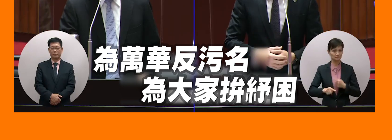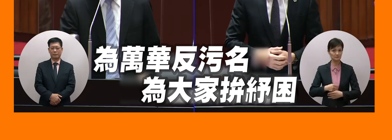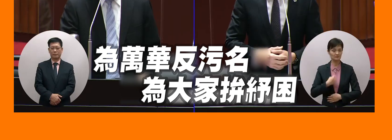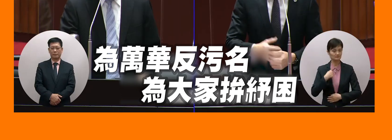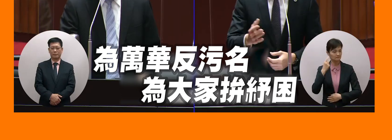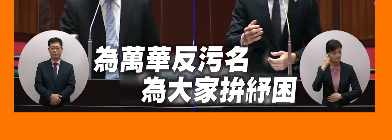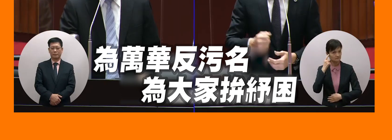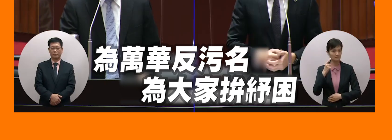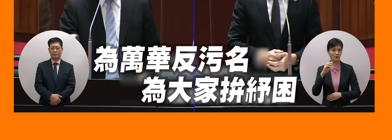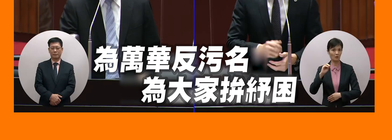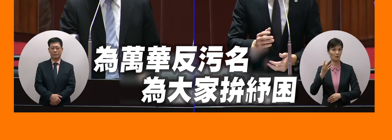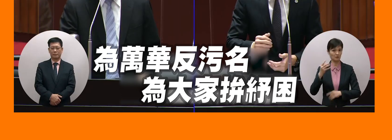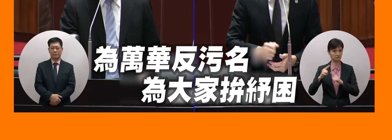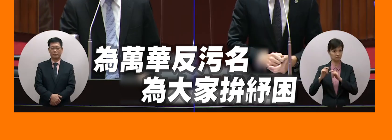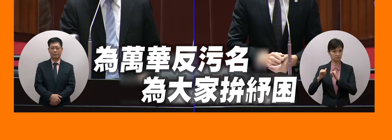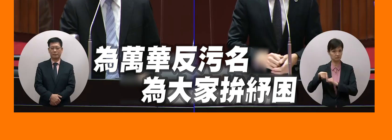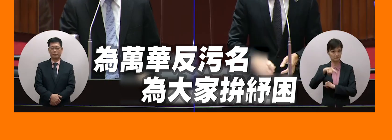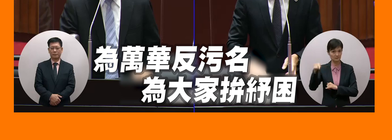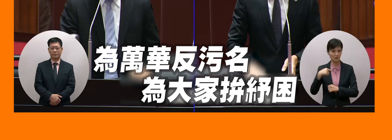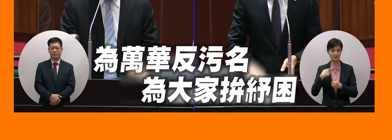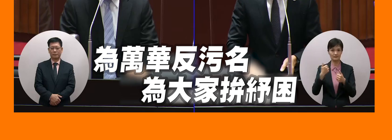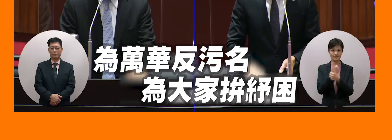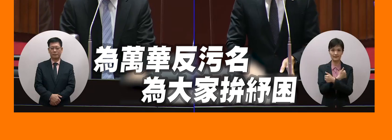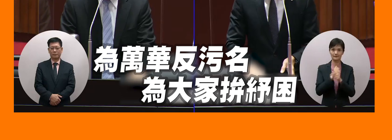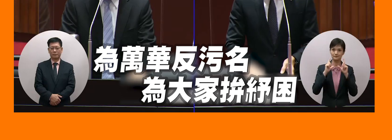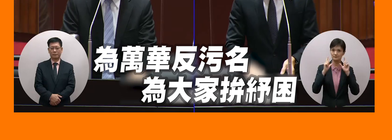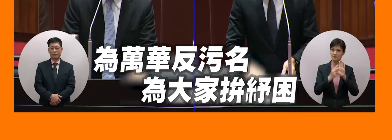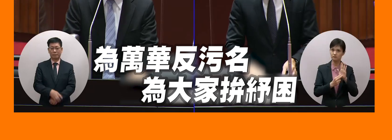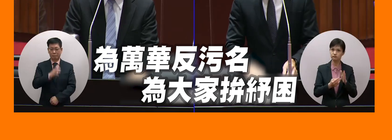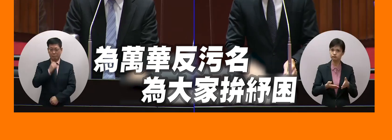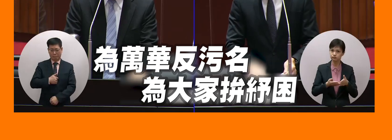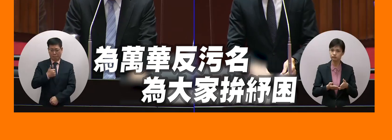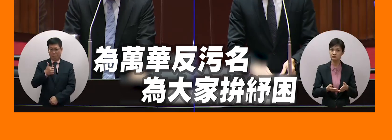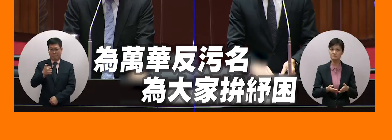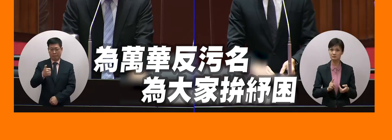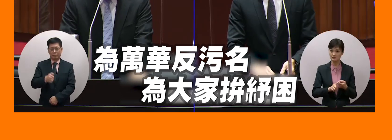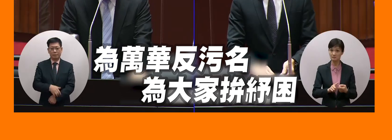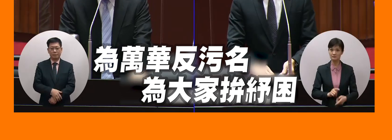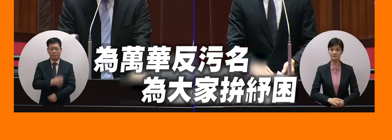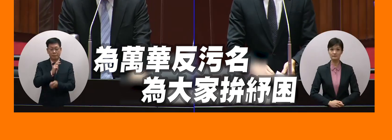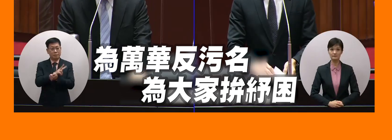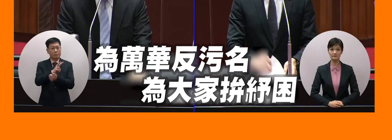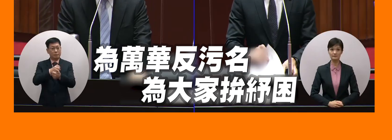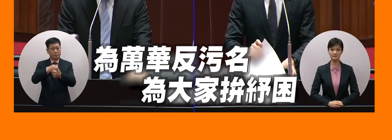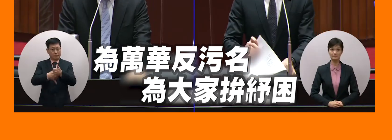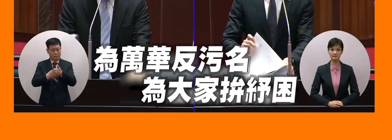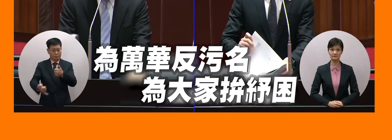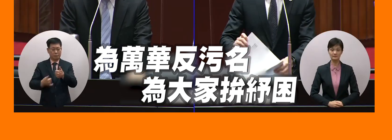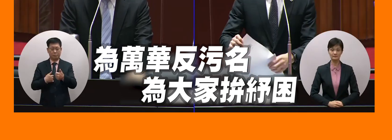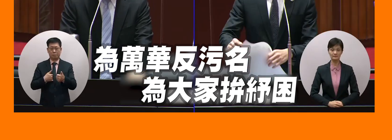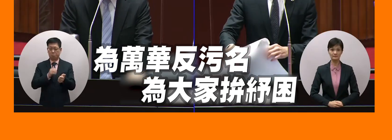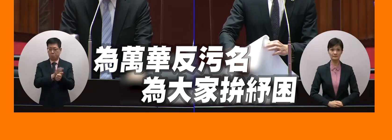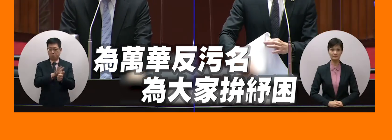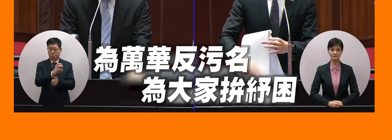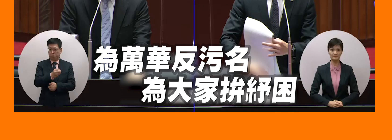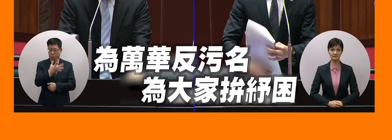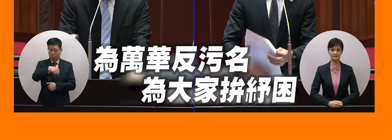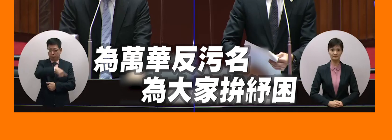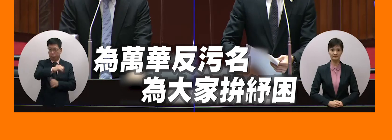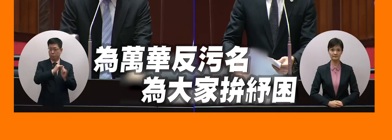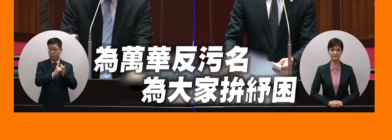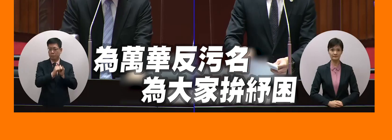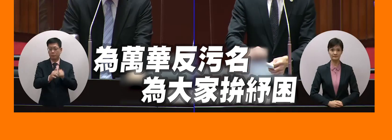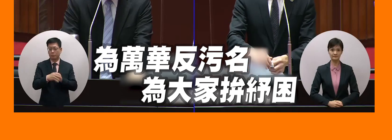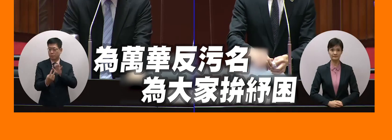萬華的民眾說幾句話而已很感謝我們臨入委為萬華地區民